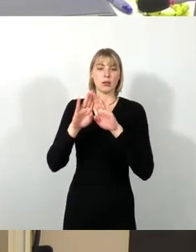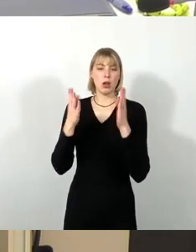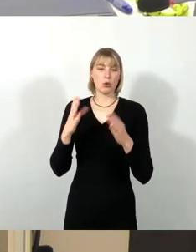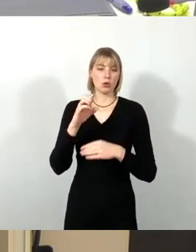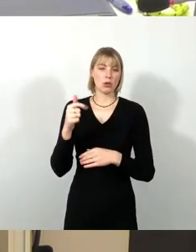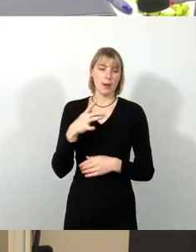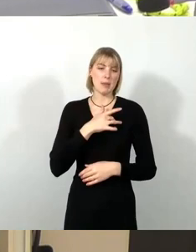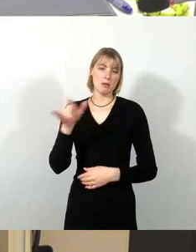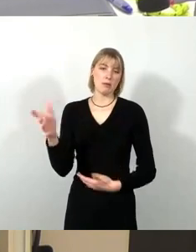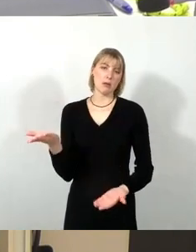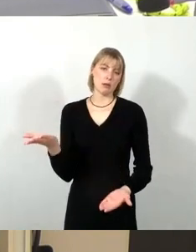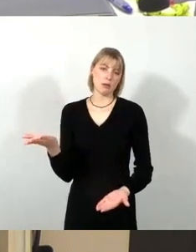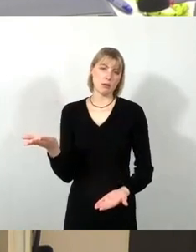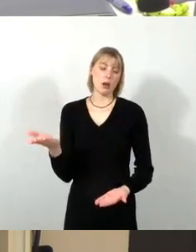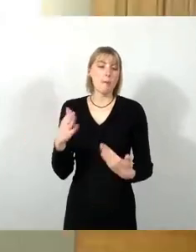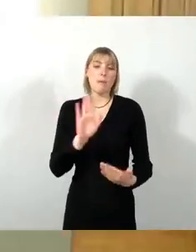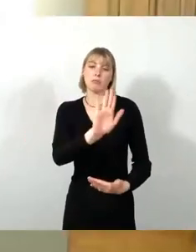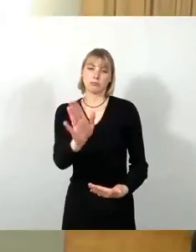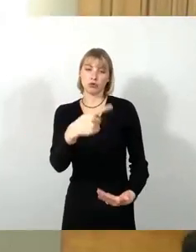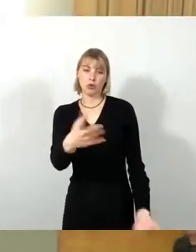der Entscheidung hier im Stadtrat. Vielen Dank.